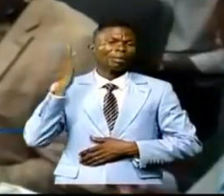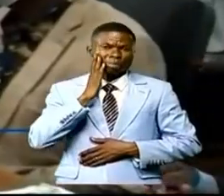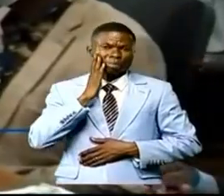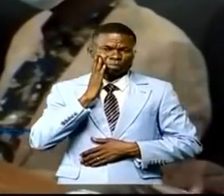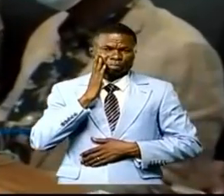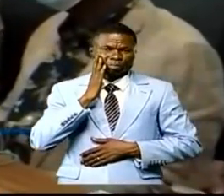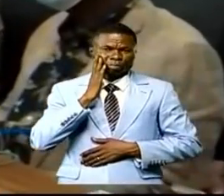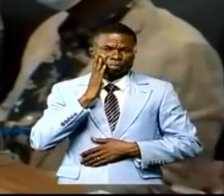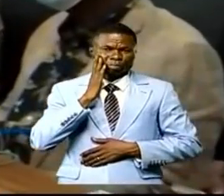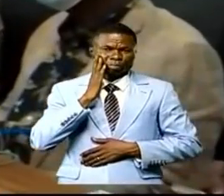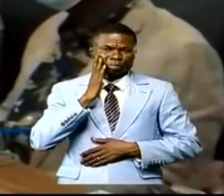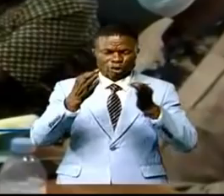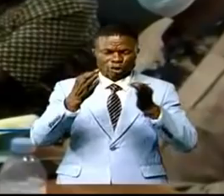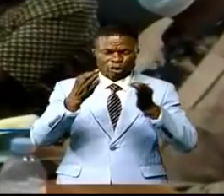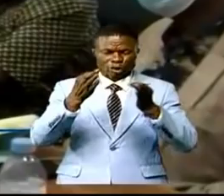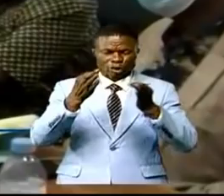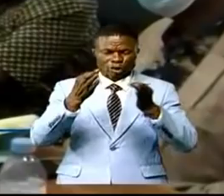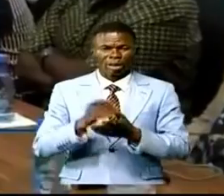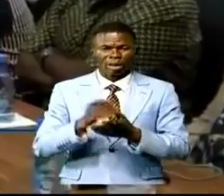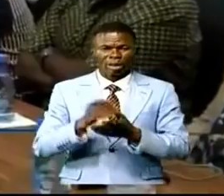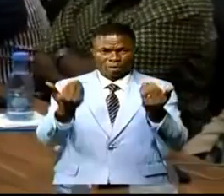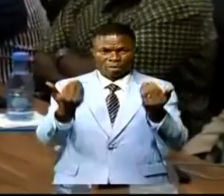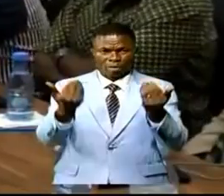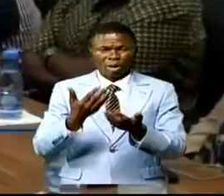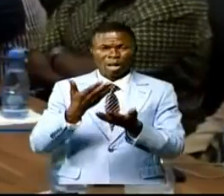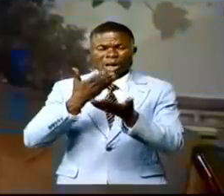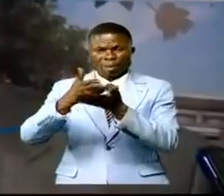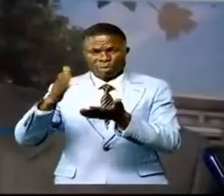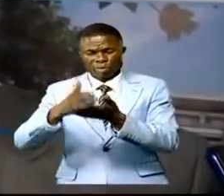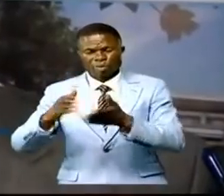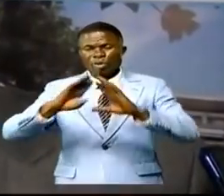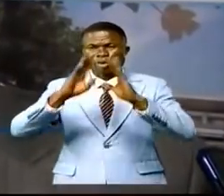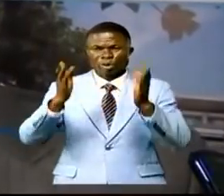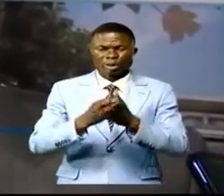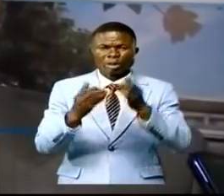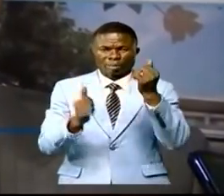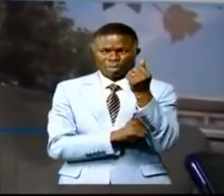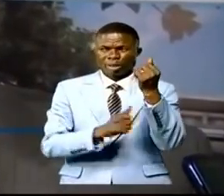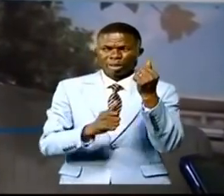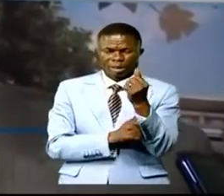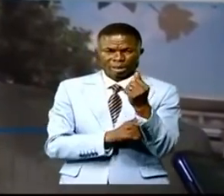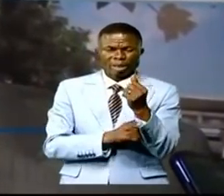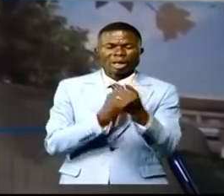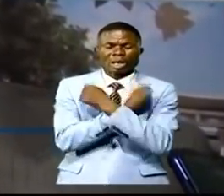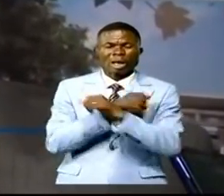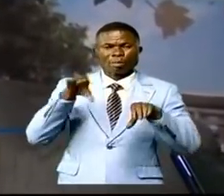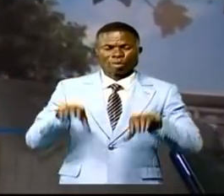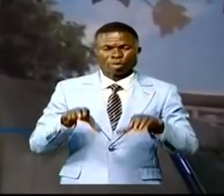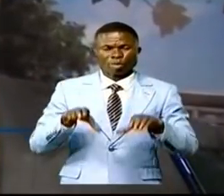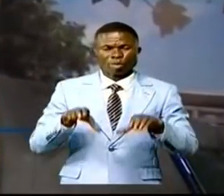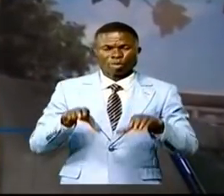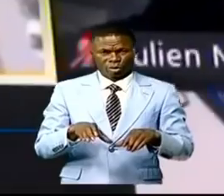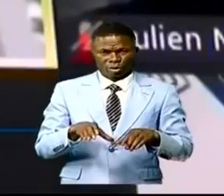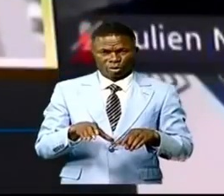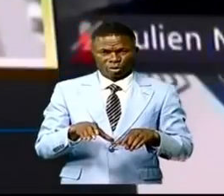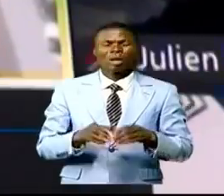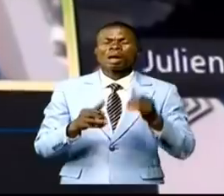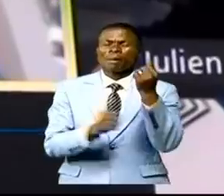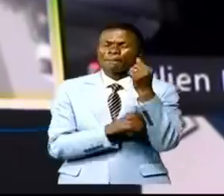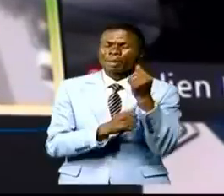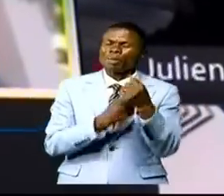placé un mot nous avons voulu partager avec tous ceux qui aiment ce pays les fils les sympathisants